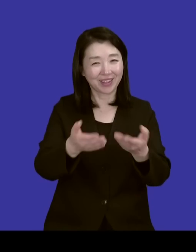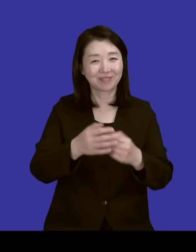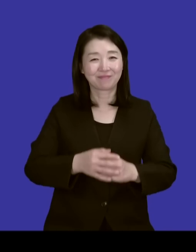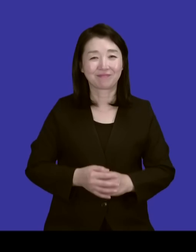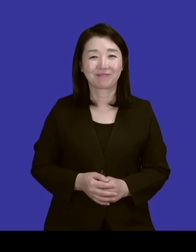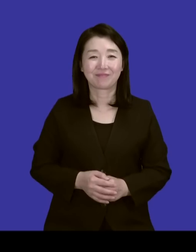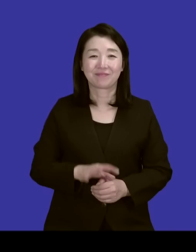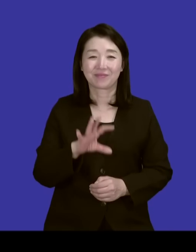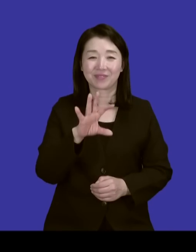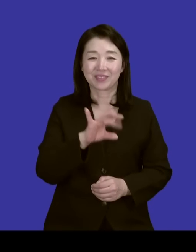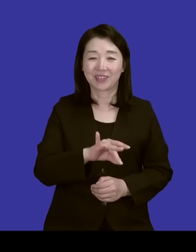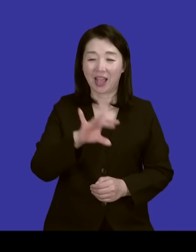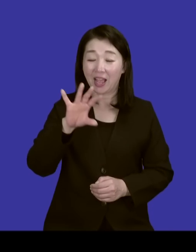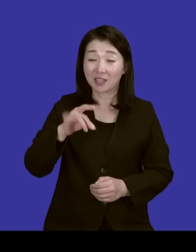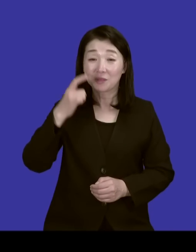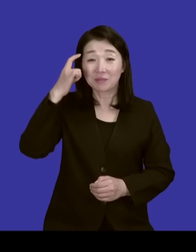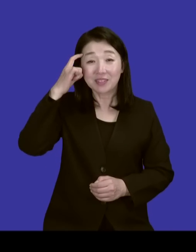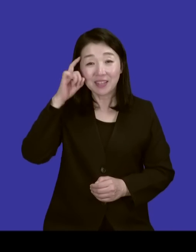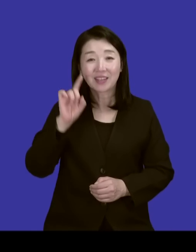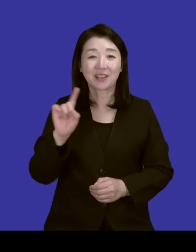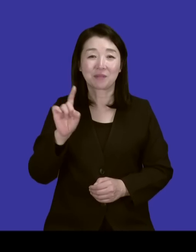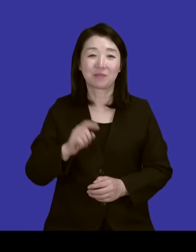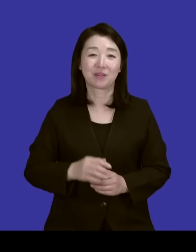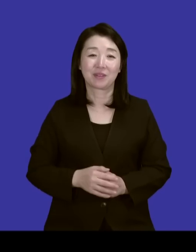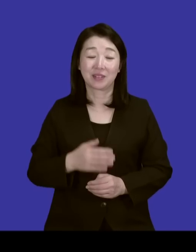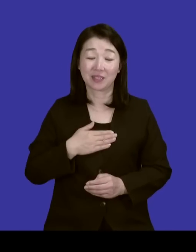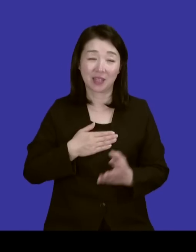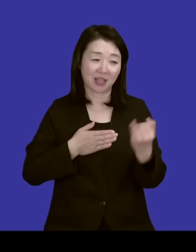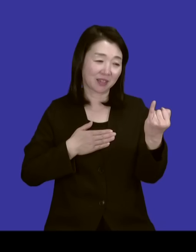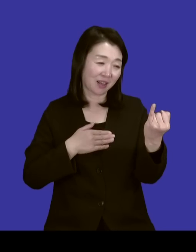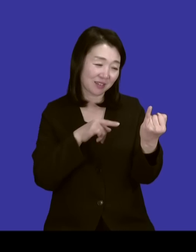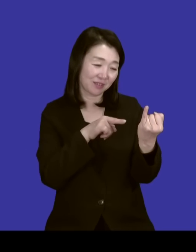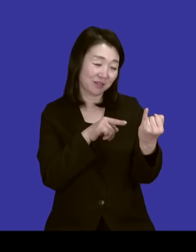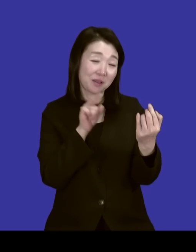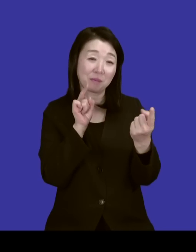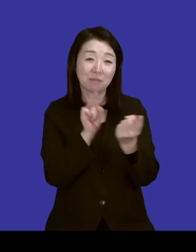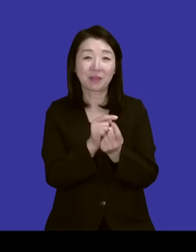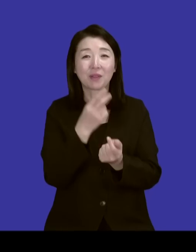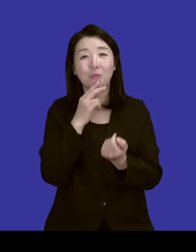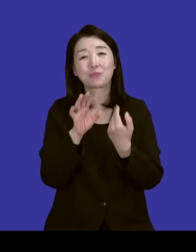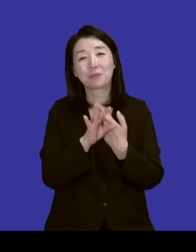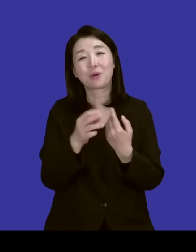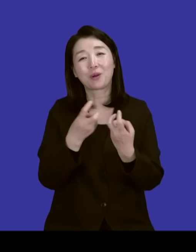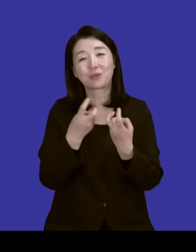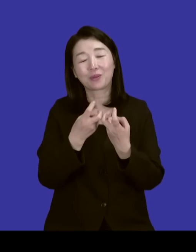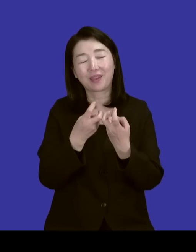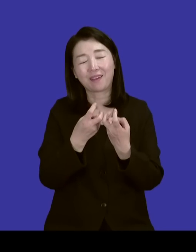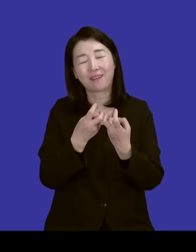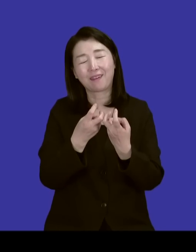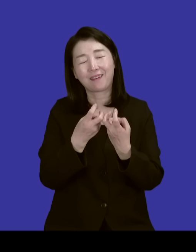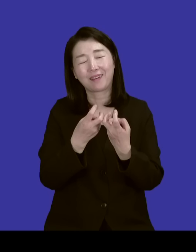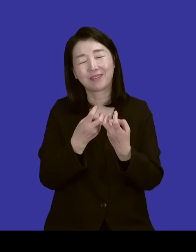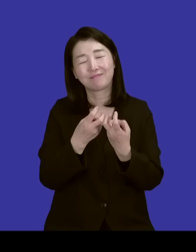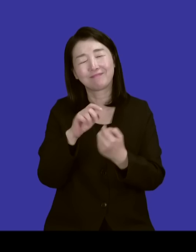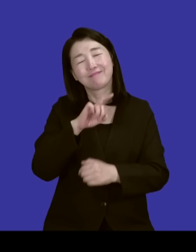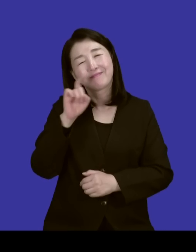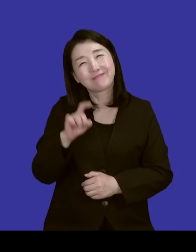가끔 그런 걸 생각해 봅니다. 내가 당신을 안 만났더라면 어떻게 됐을까 라는 생각을 해봐요.